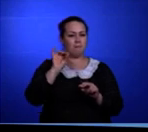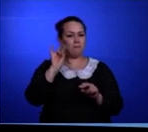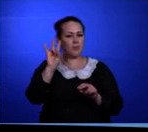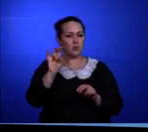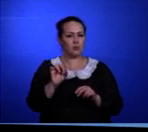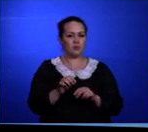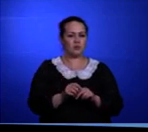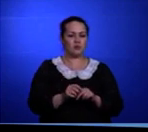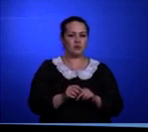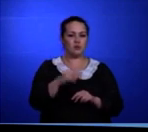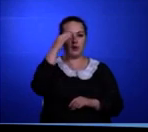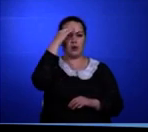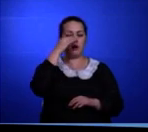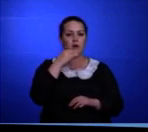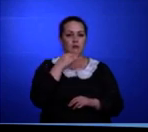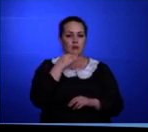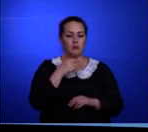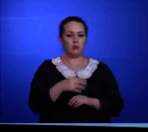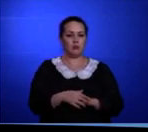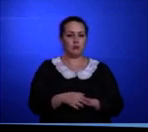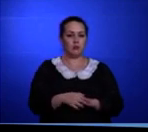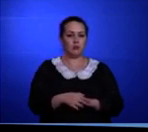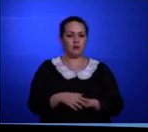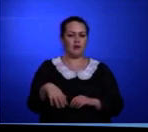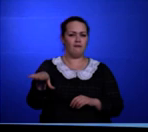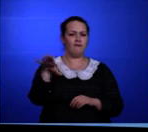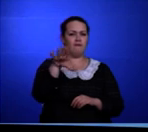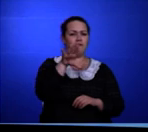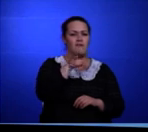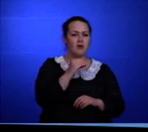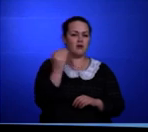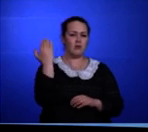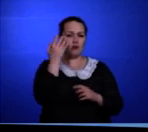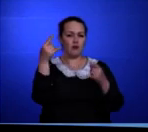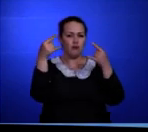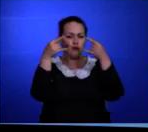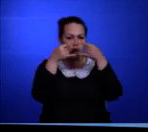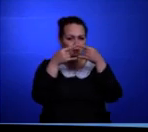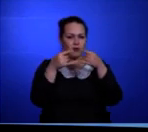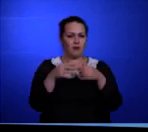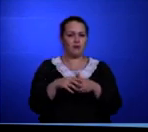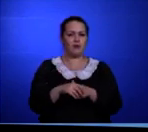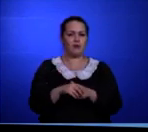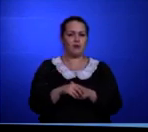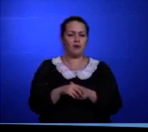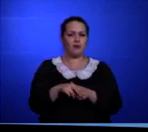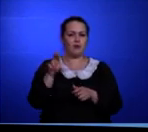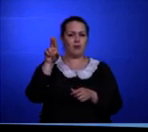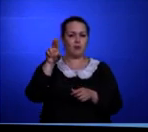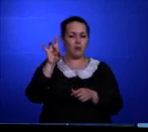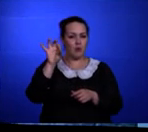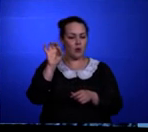стал его отцом. И весь фильм потом был про него, про его